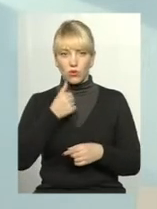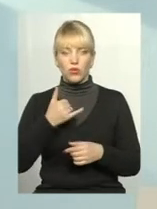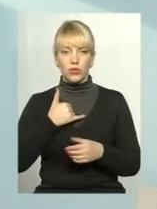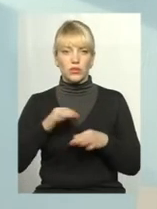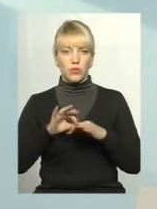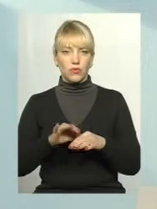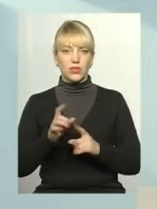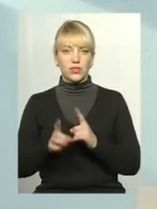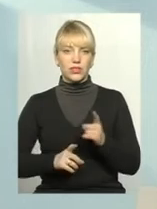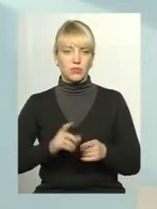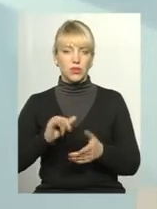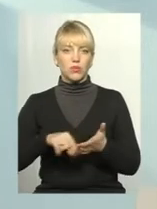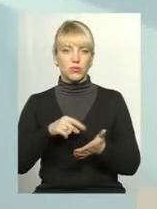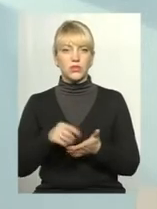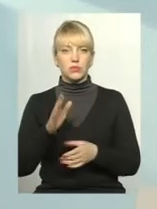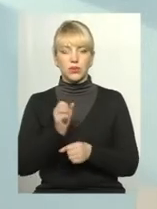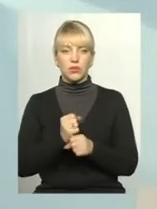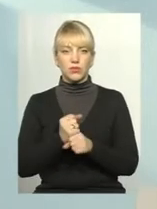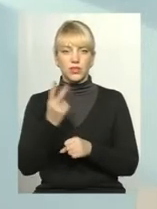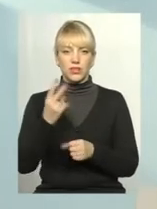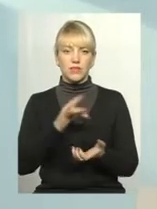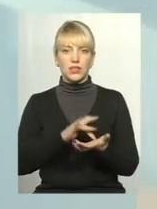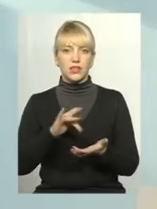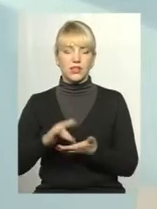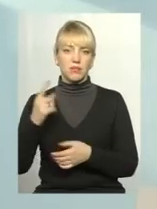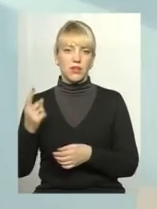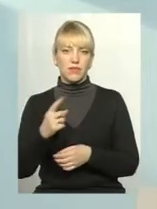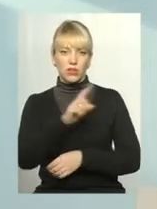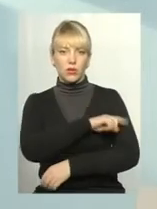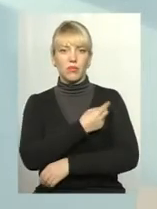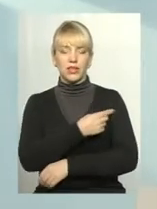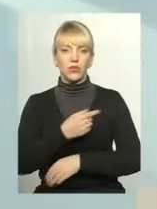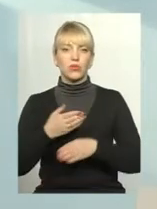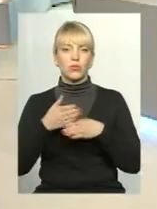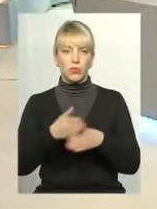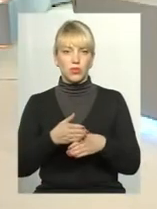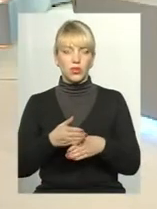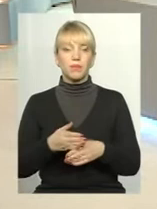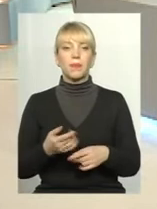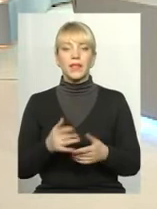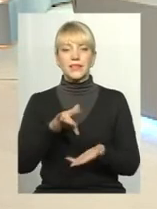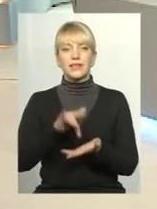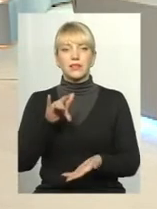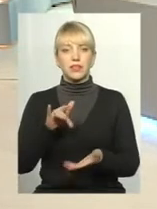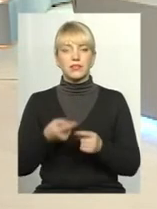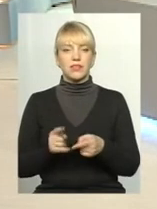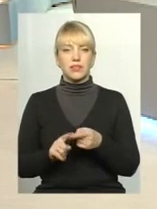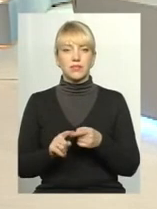зміни. В місті буде працювати два центри первинної медико-санітарної допомоги. Центр – це